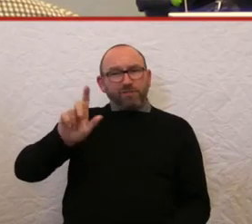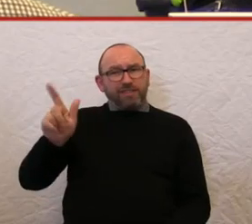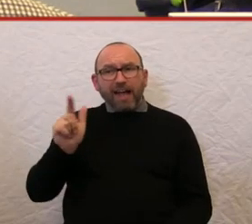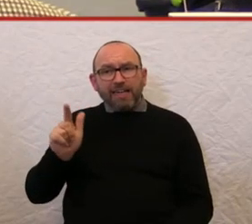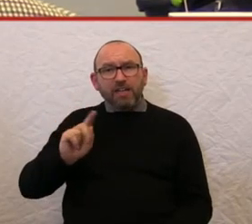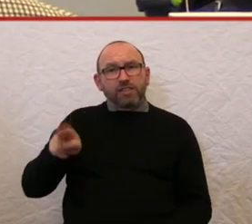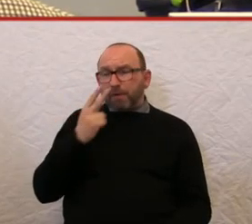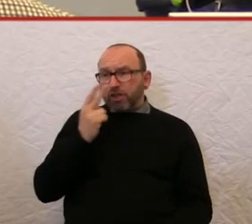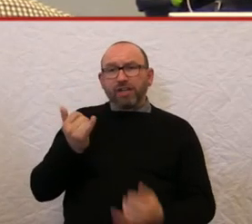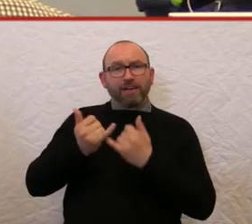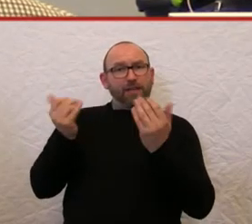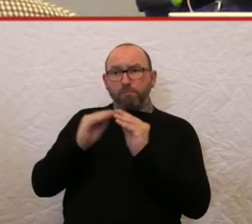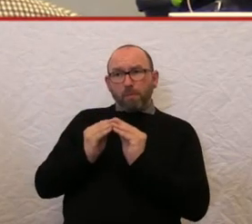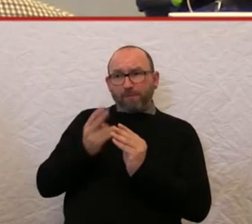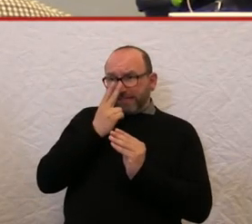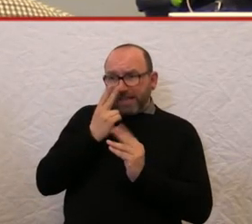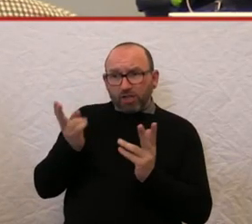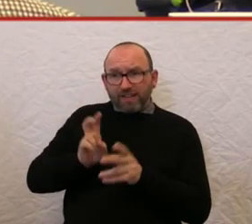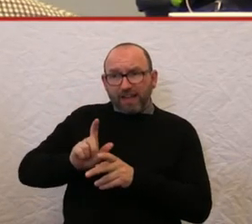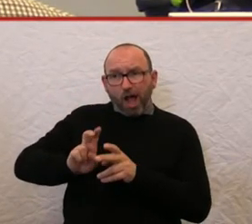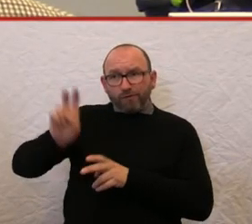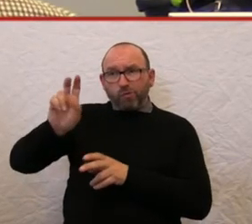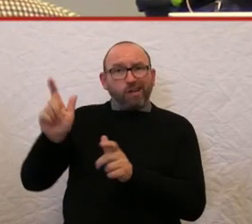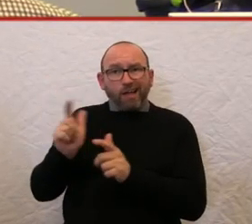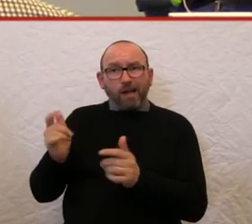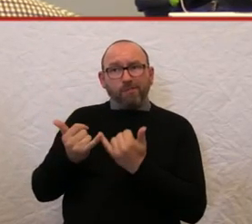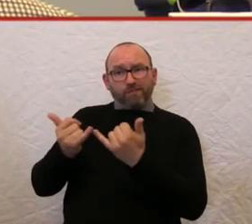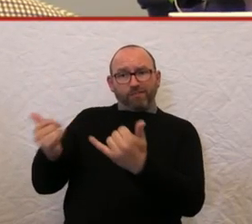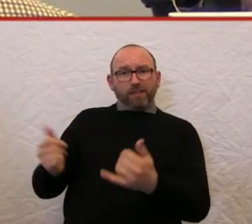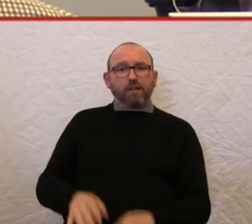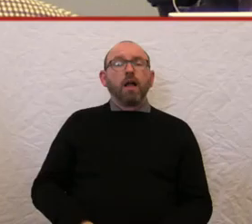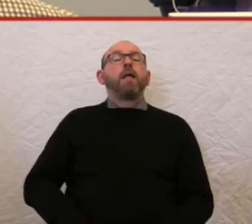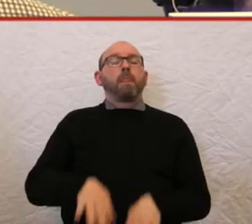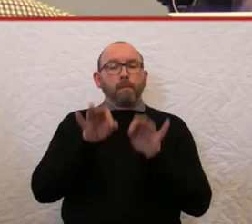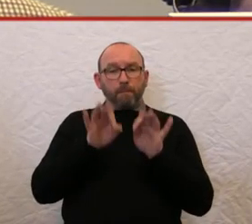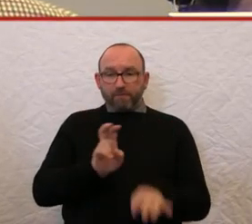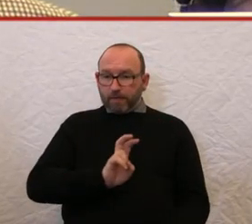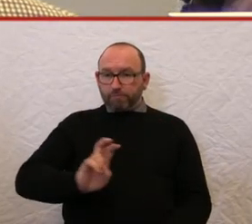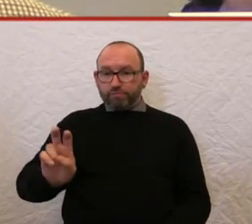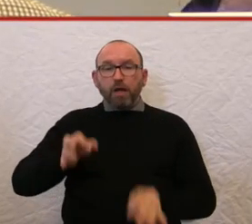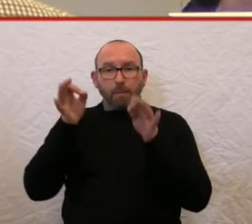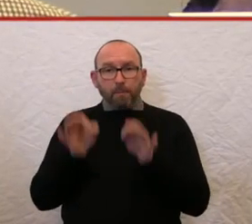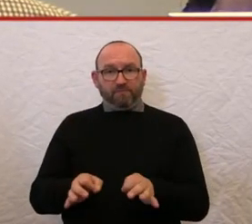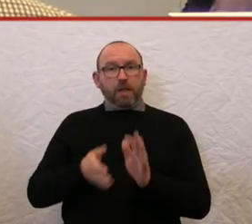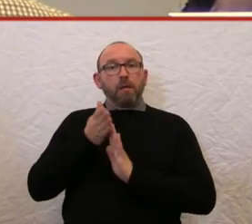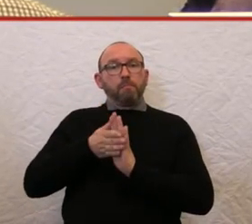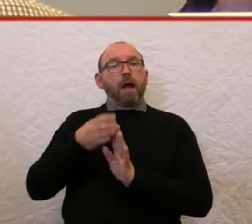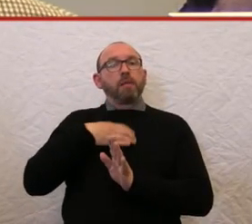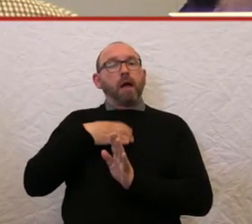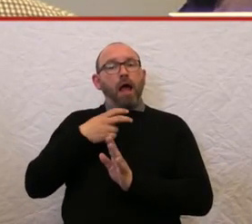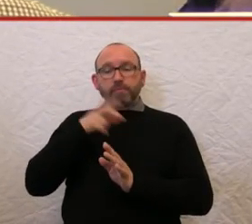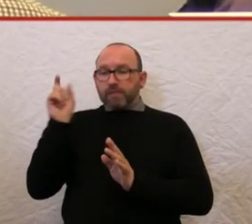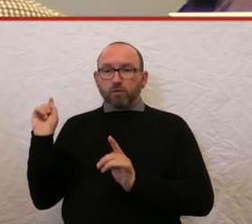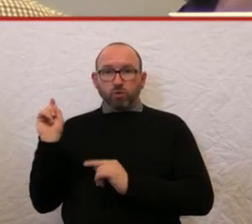gibt. Das Problem wollten wir einfach jetzt mal kennenlernen, wie das ist. Und dann kommt ein Bahnbeamter, der am Bahnsteig steht, der wusste irgendwie, dass wir jetzt hier